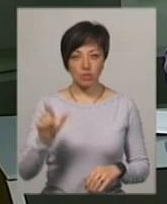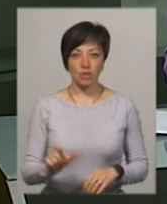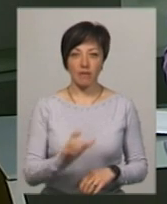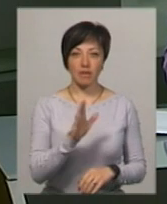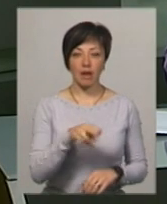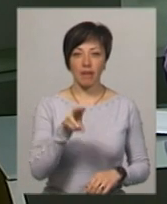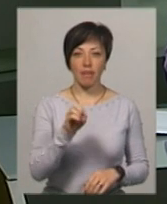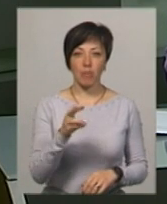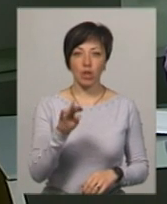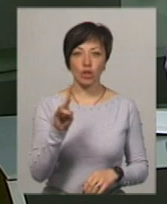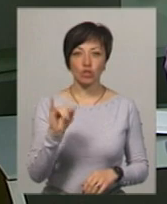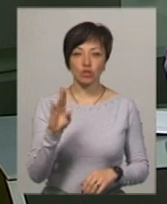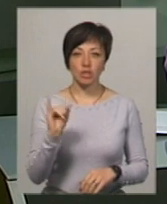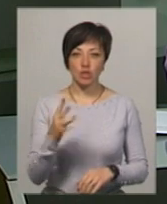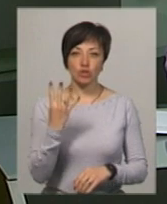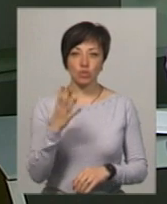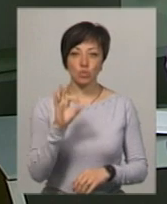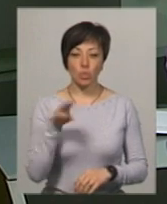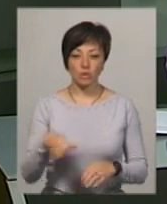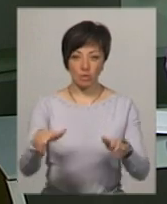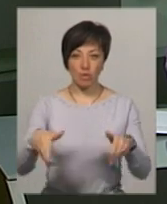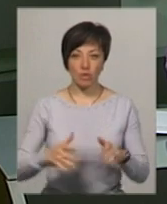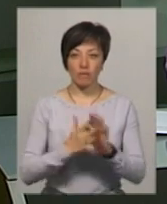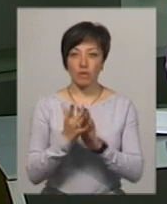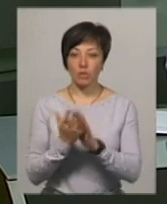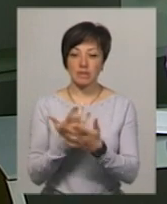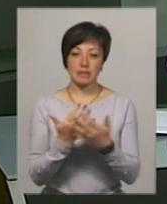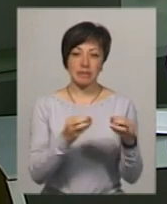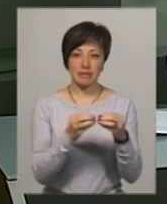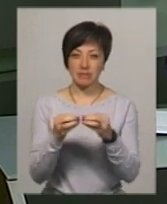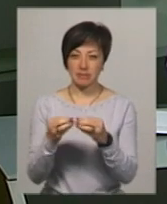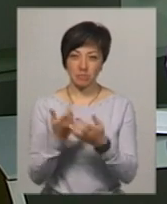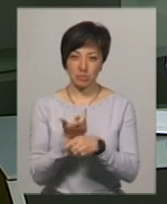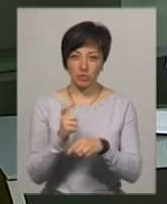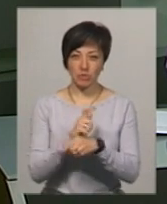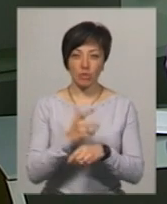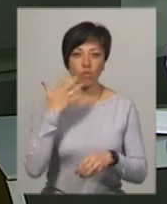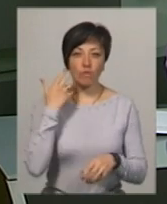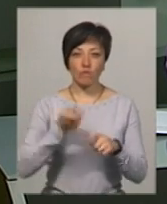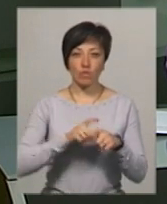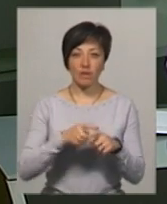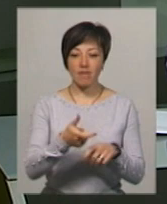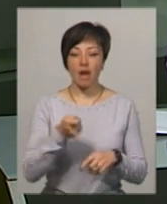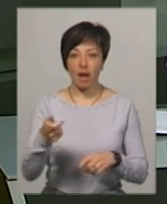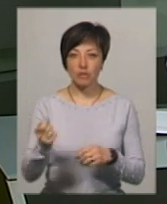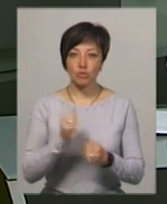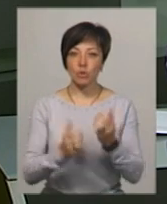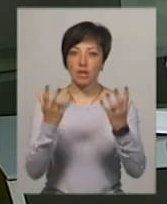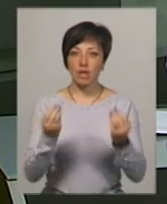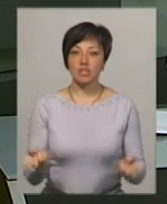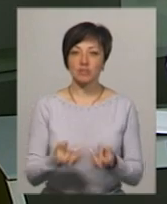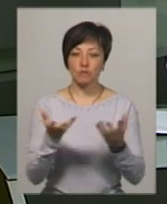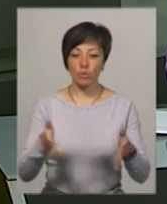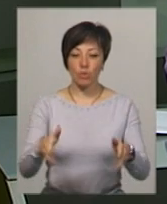Демянишин на 400-х присадибної ділянки вирощує кілька десятків найминувань овочів, фруктів та ягід. Каже, щодня свіжого родину